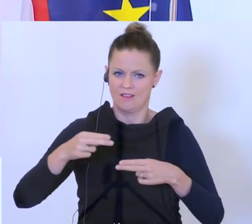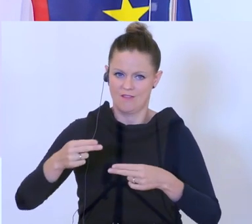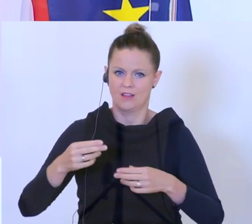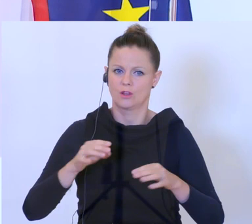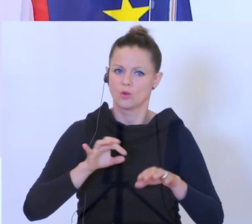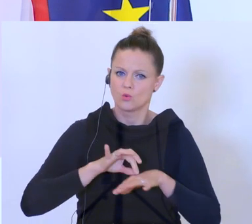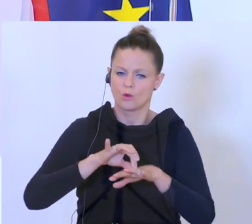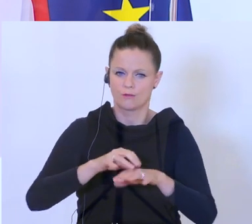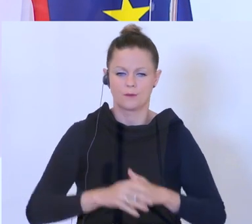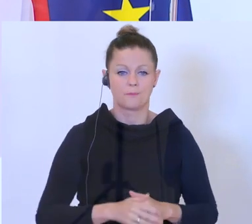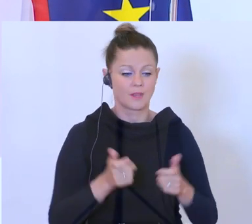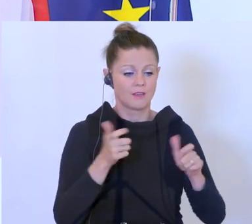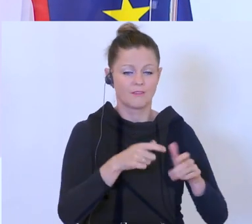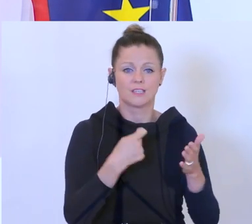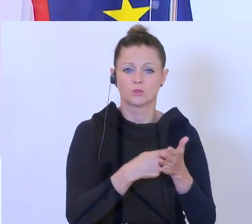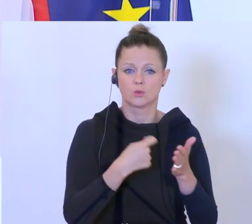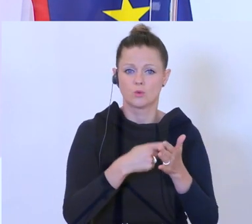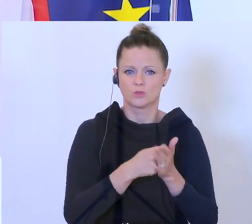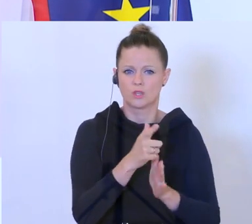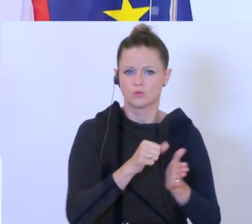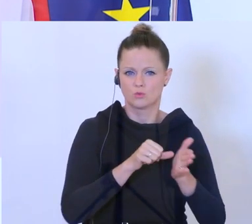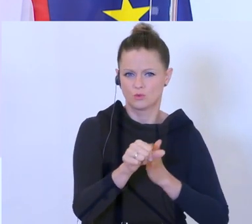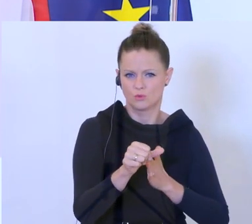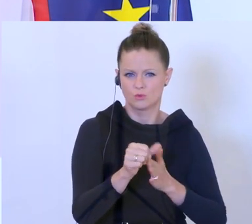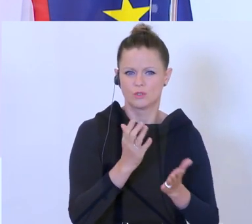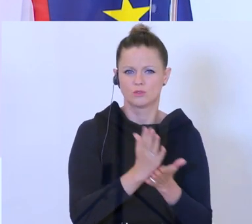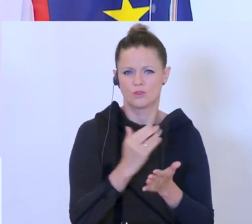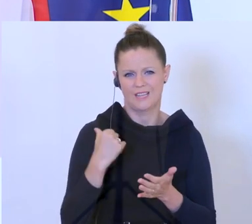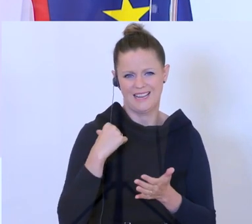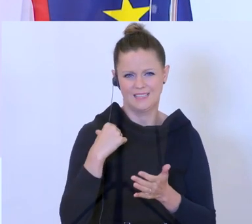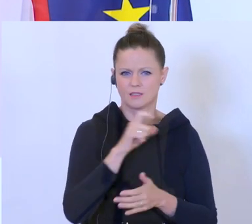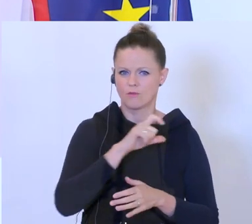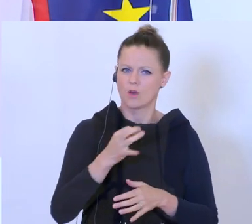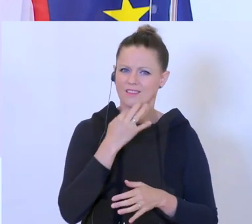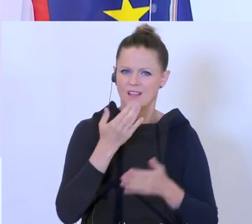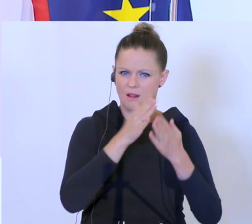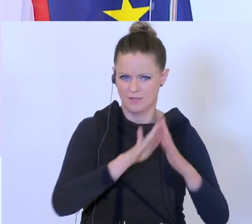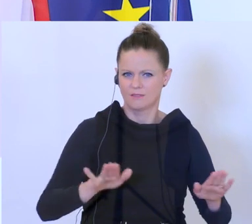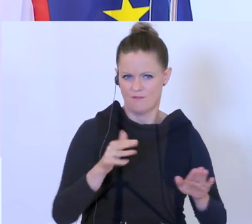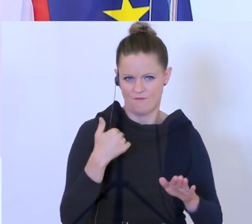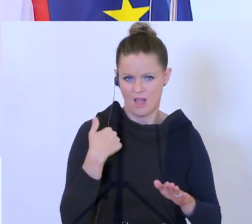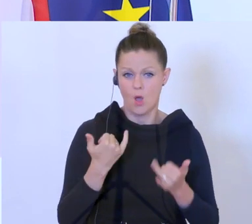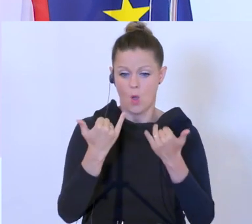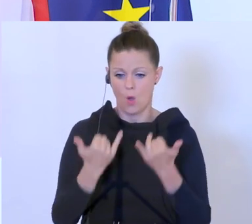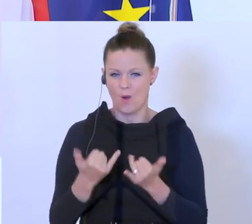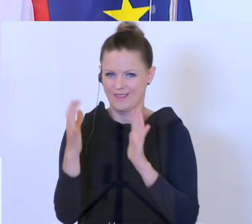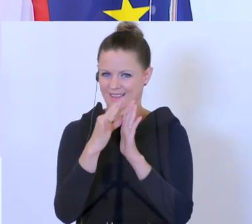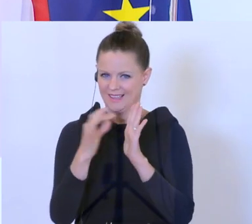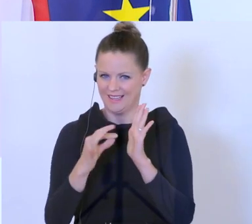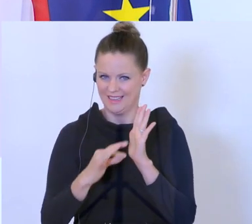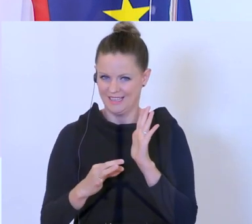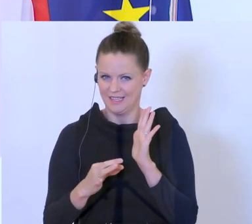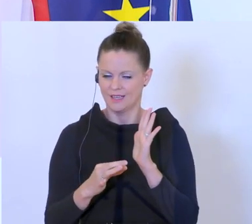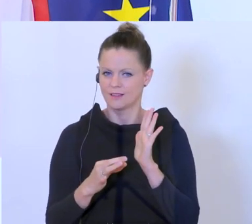Fixkostenzuschuss kommen, den wir ja schon letzte Woche detaillierter präsentiert haben. Heute werden die Richtlinien dazu